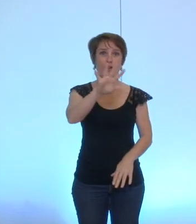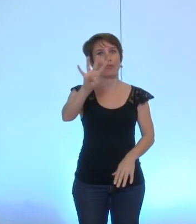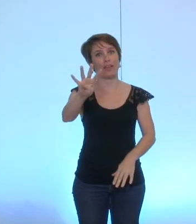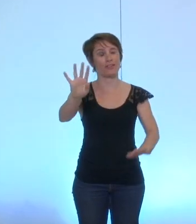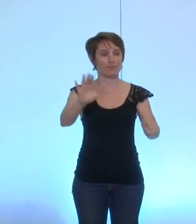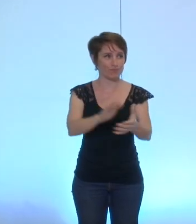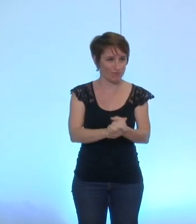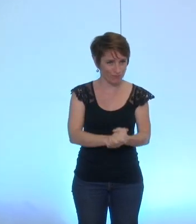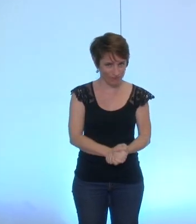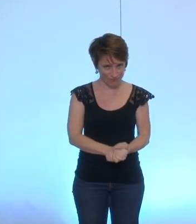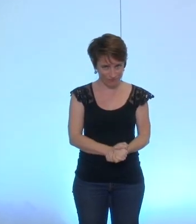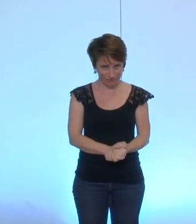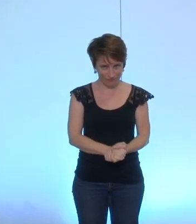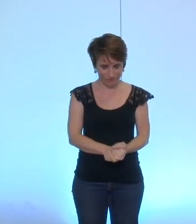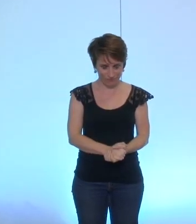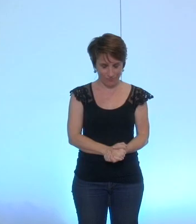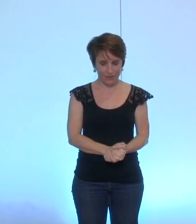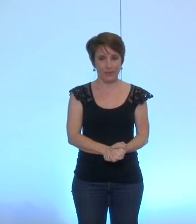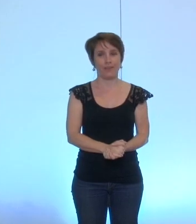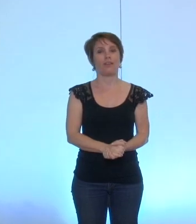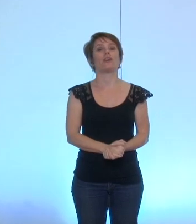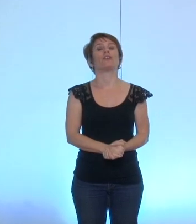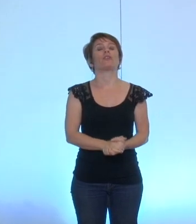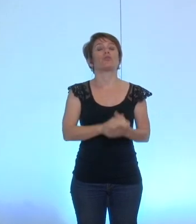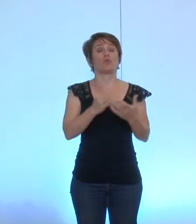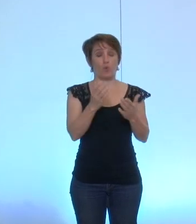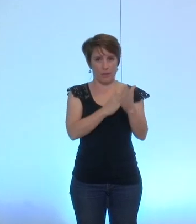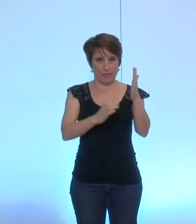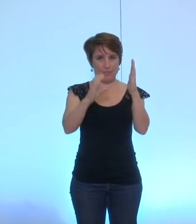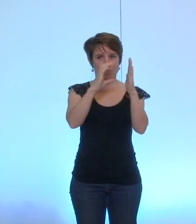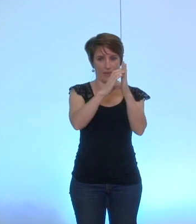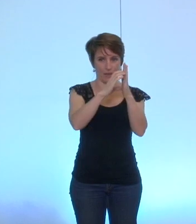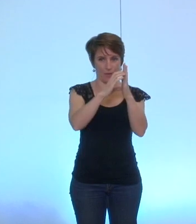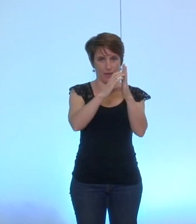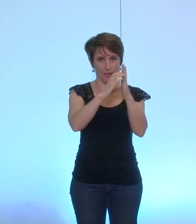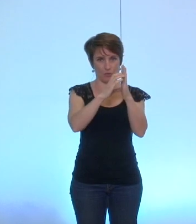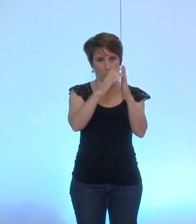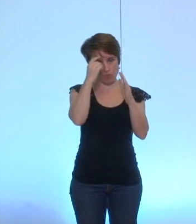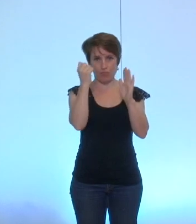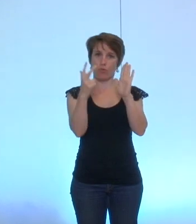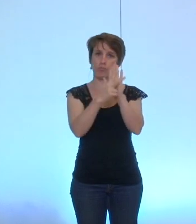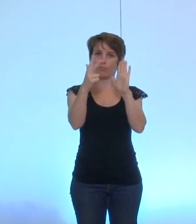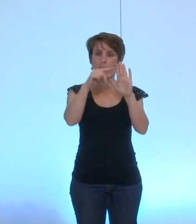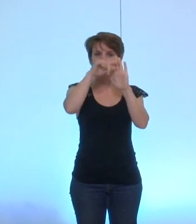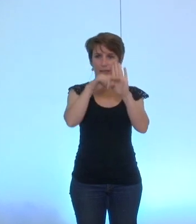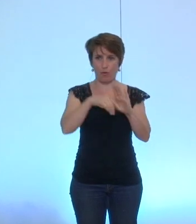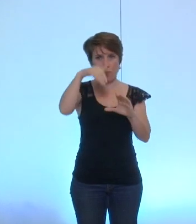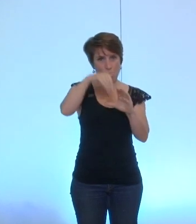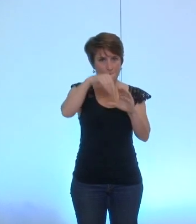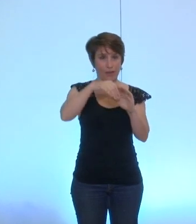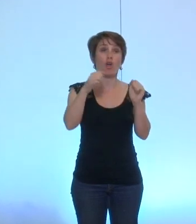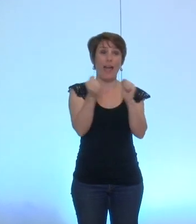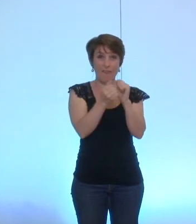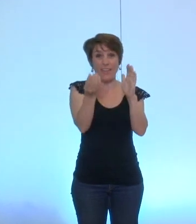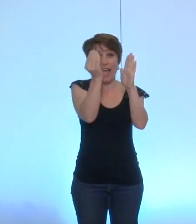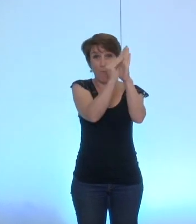je mets donc au vote le règlement intérieur la délibération portant sur approbation du règlement intérieur avec le règlement intérieur ainsi